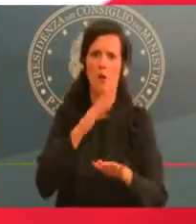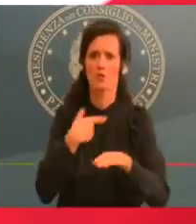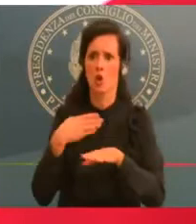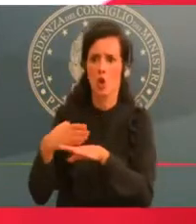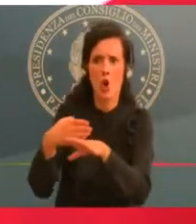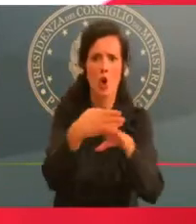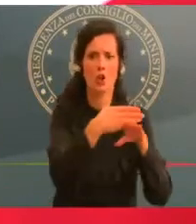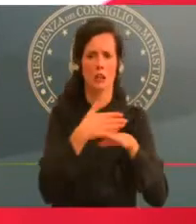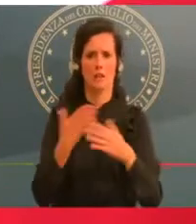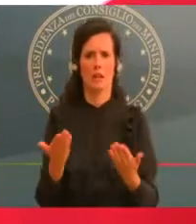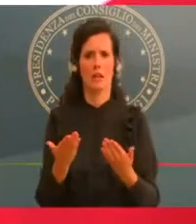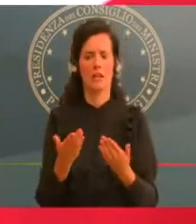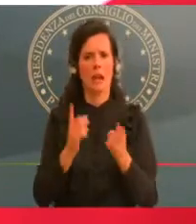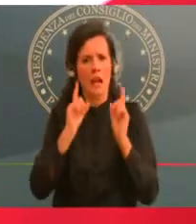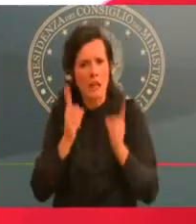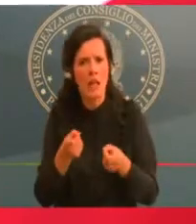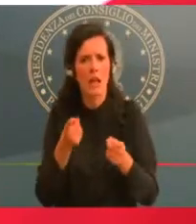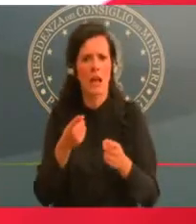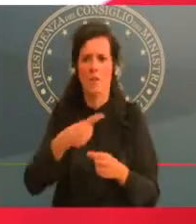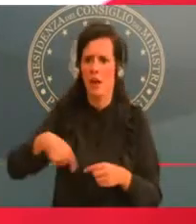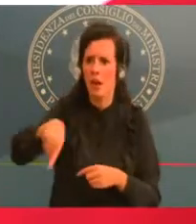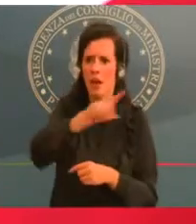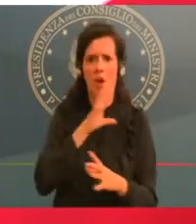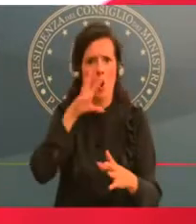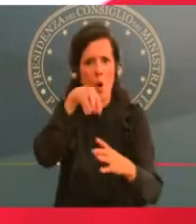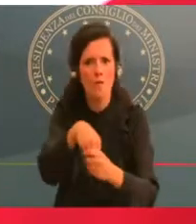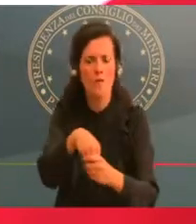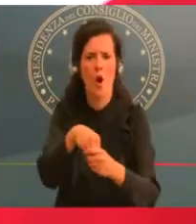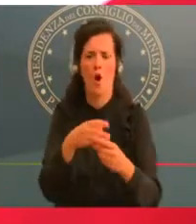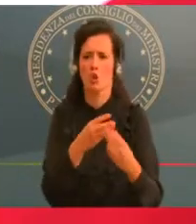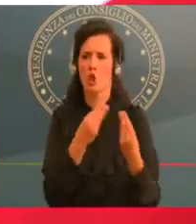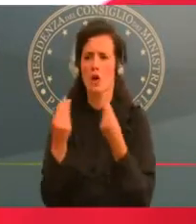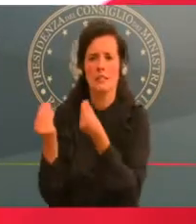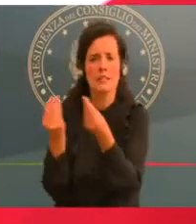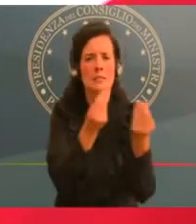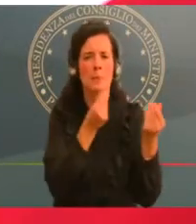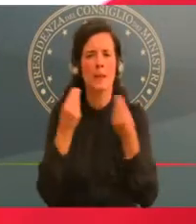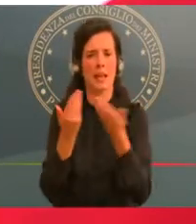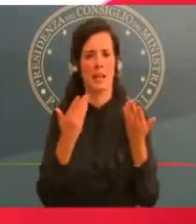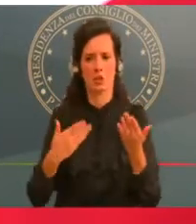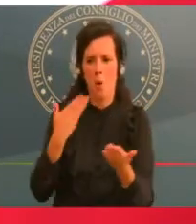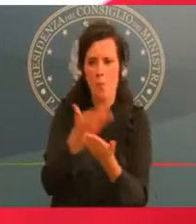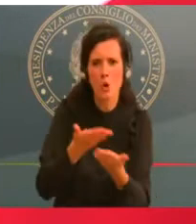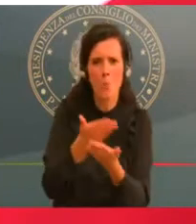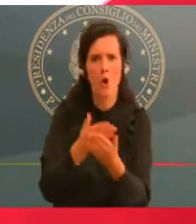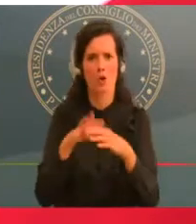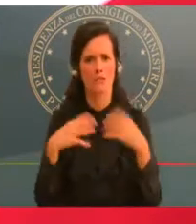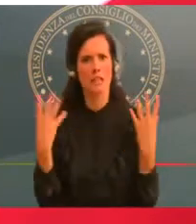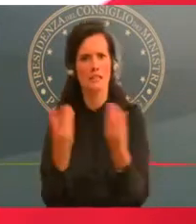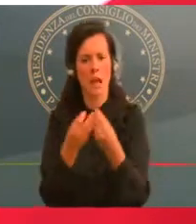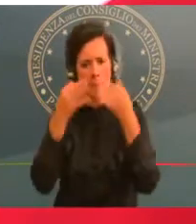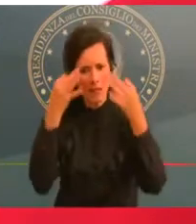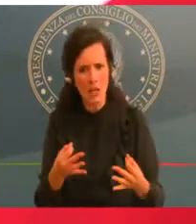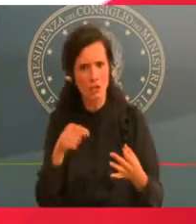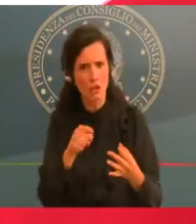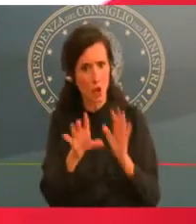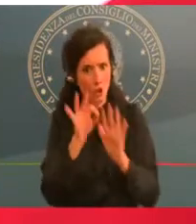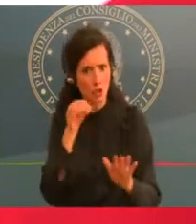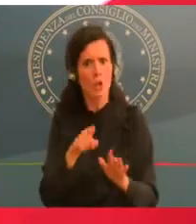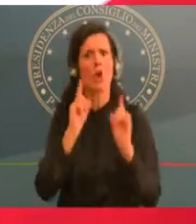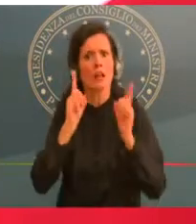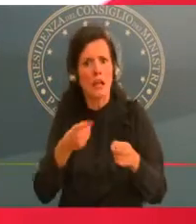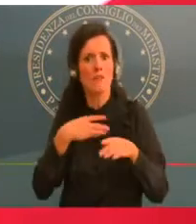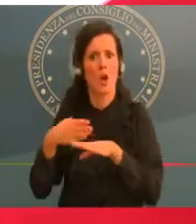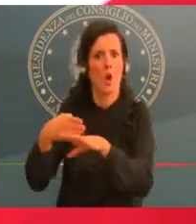le decisioni che si vanno a assumere poi spetta all'opposizione raccogliere o meno questo invito ma quel tavolo di confronto quella